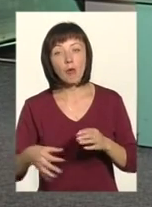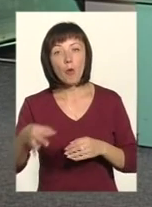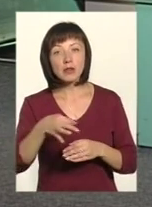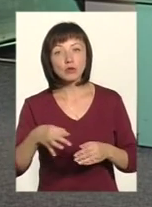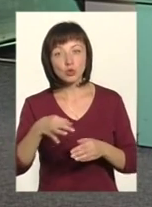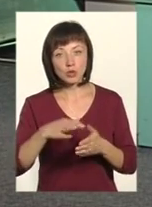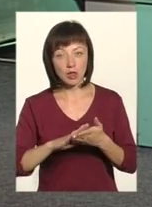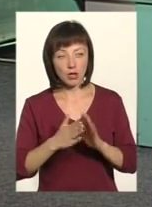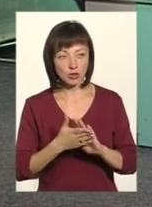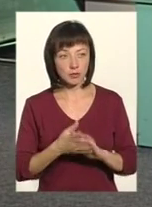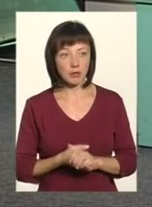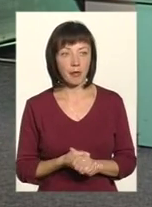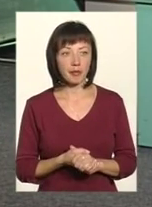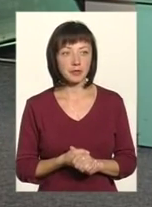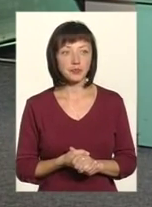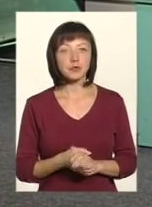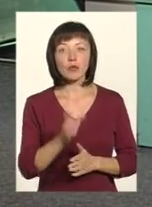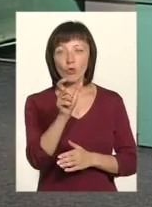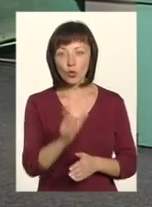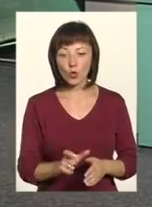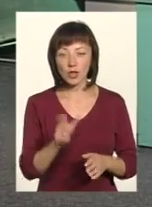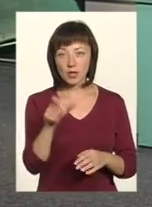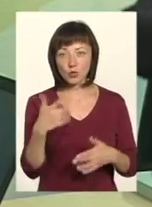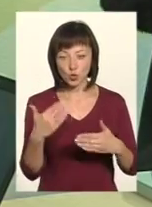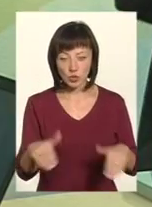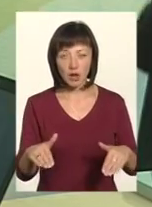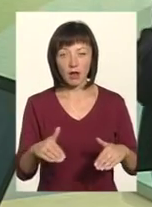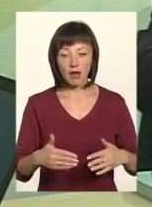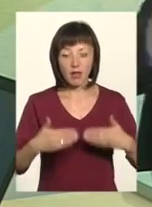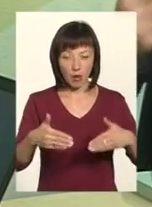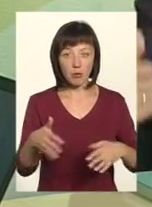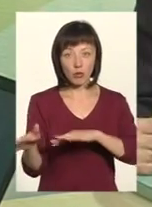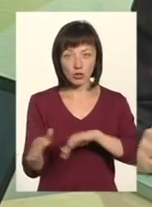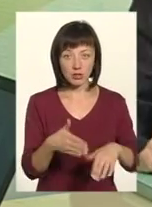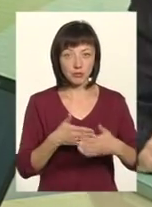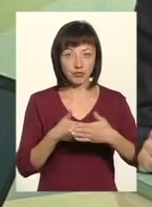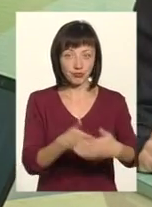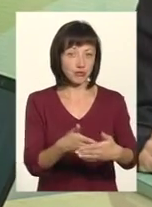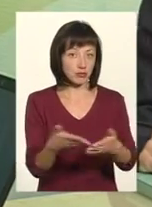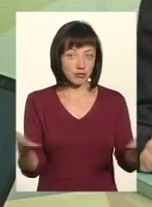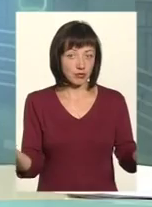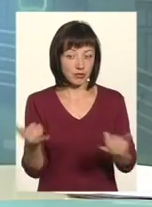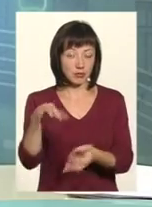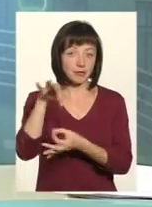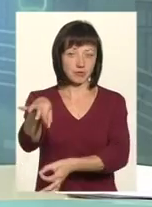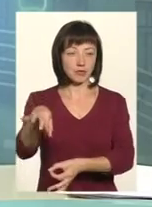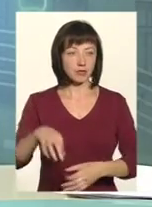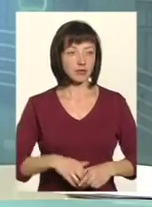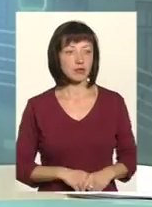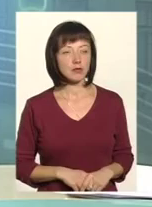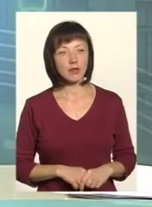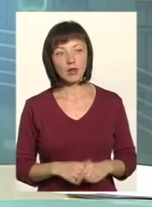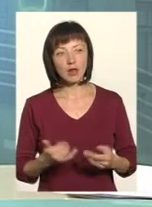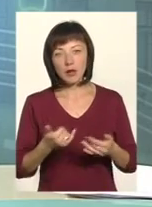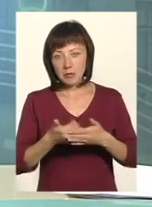статусу. Коли люди прийшли певний етап, а потім вперлися в ціну, і все воно якби заклипувалося. Опинилися, по суті, на сьогодні, як на мене, на